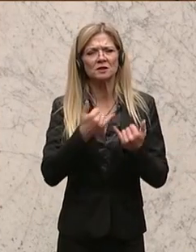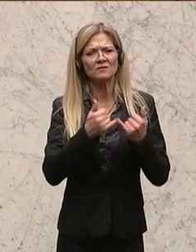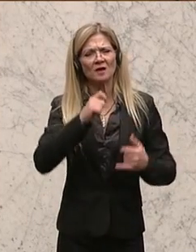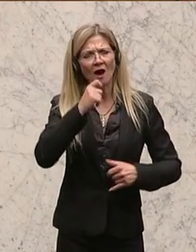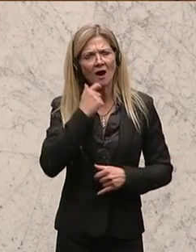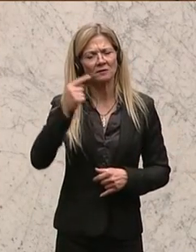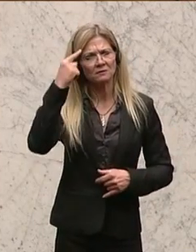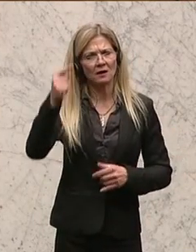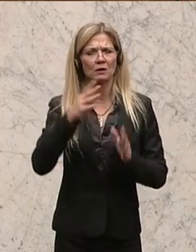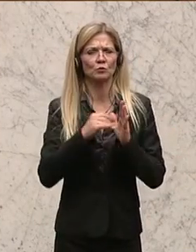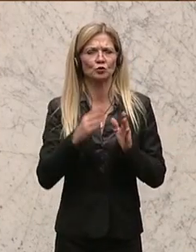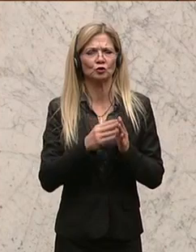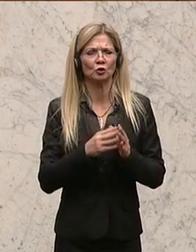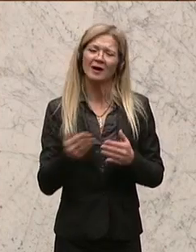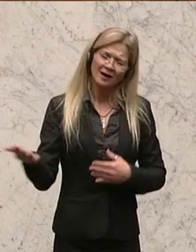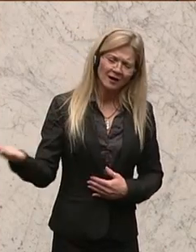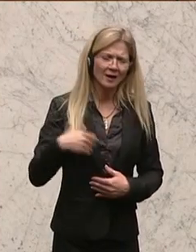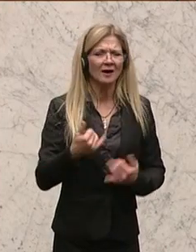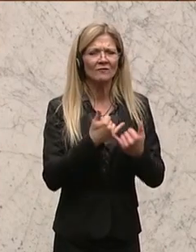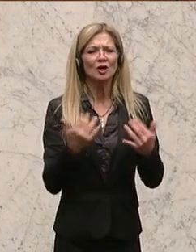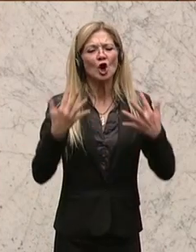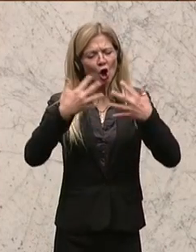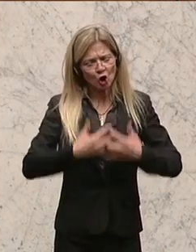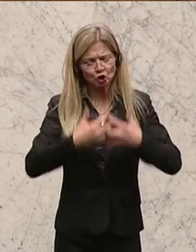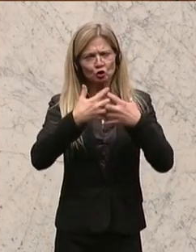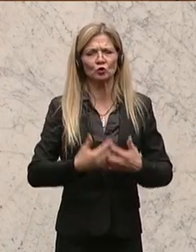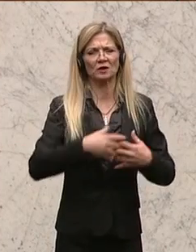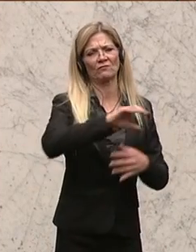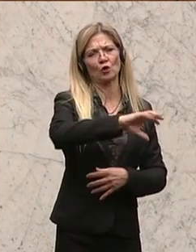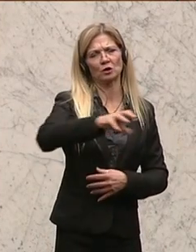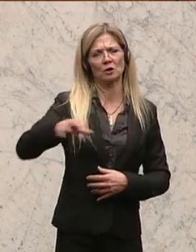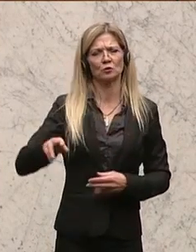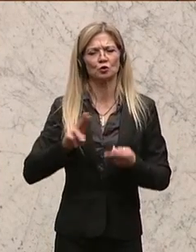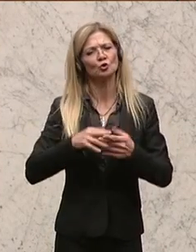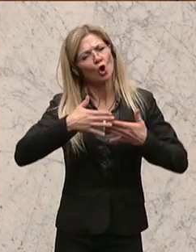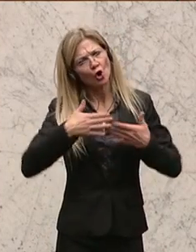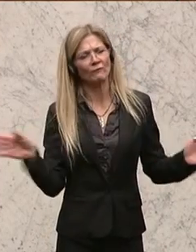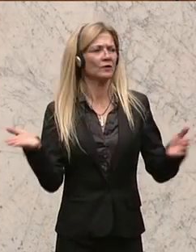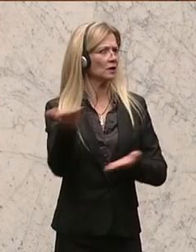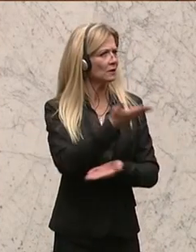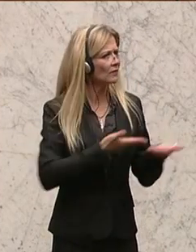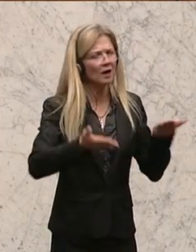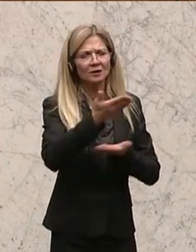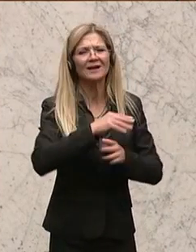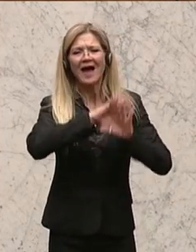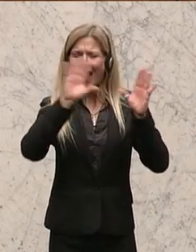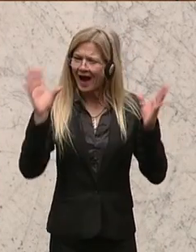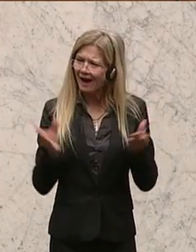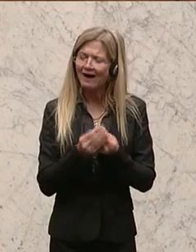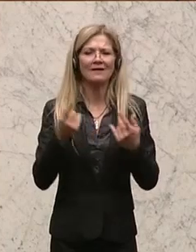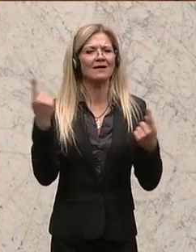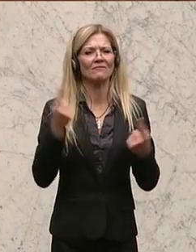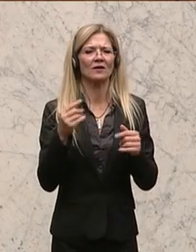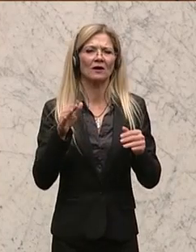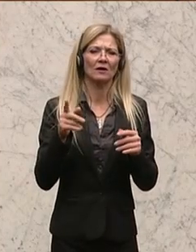einem konstruktiven Föderalismus, mit öffentlich geführten Verhandlungen, an der sich alle relevanten